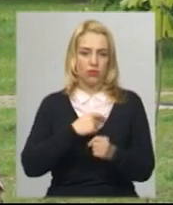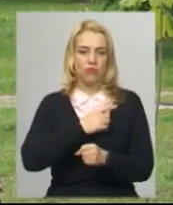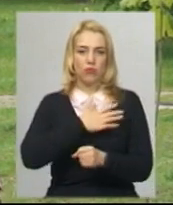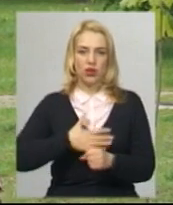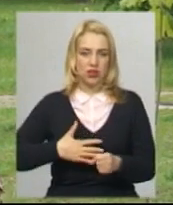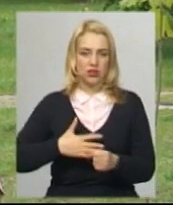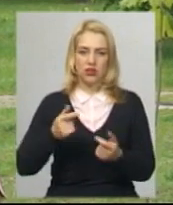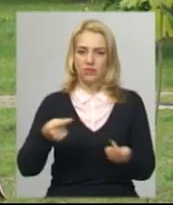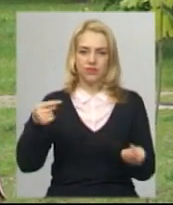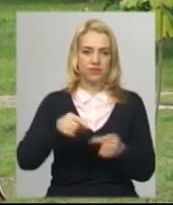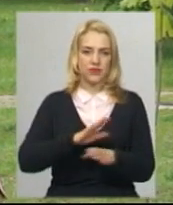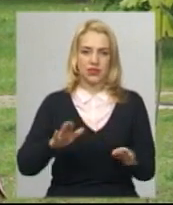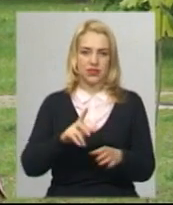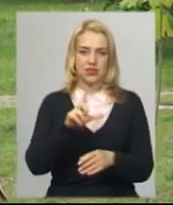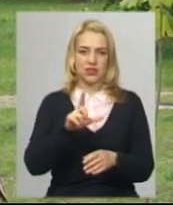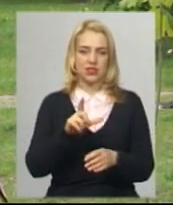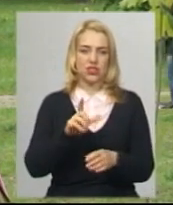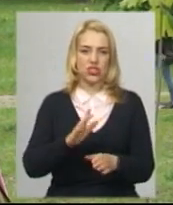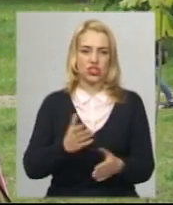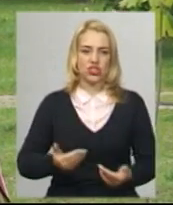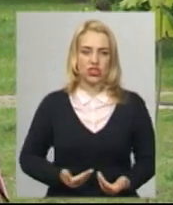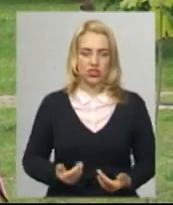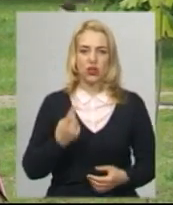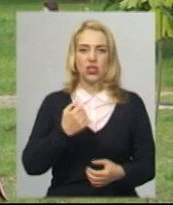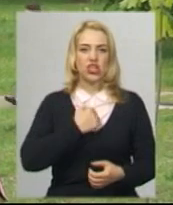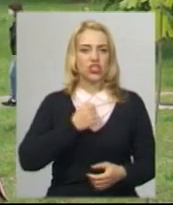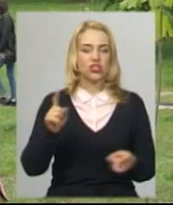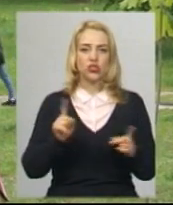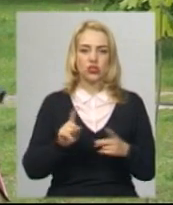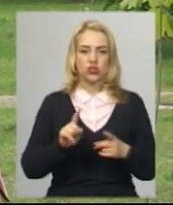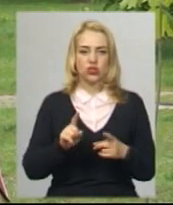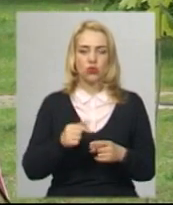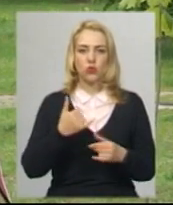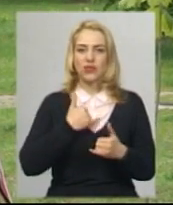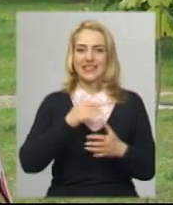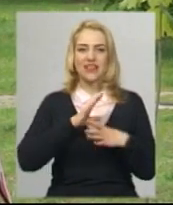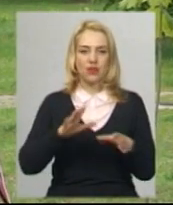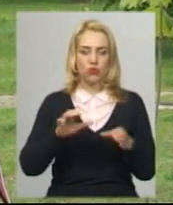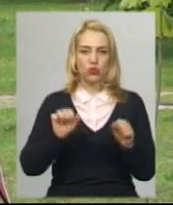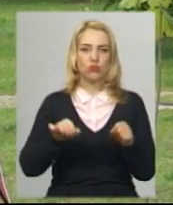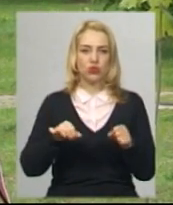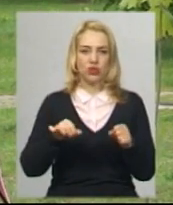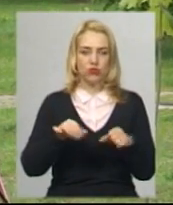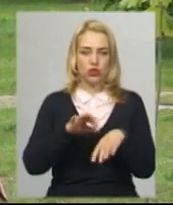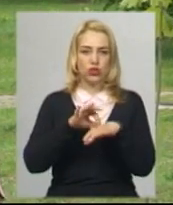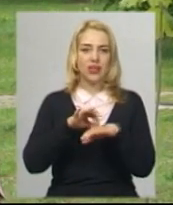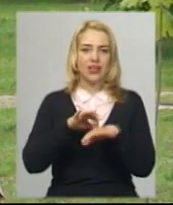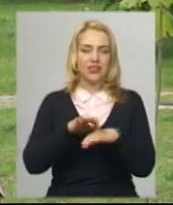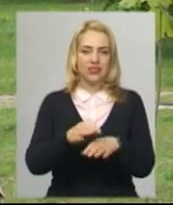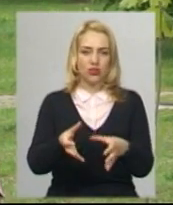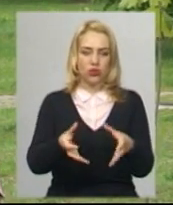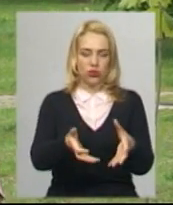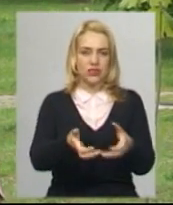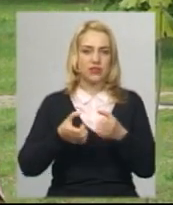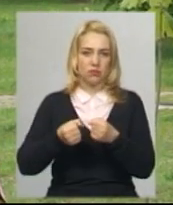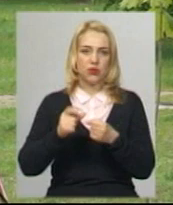Єдине, що ми жалкуємо, найбільше, у нас не було можливості забрати навіть тіло його. Ми